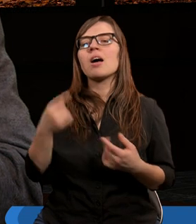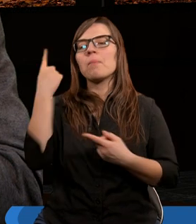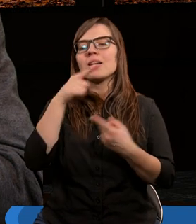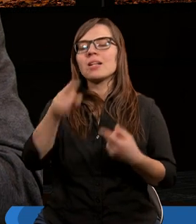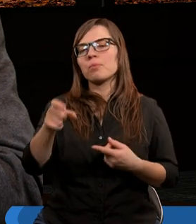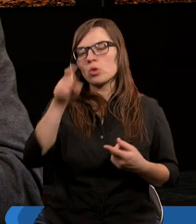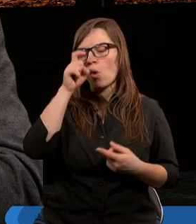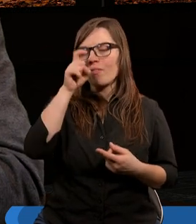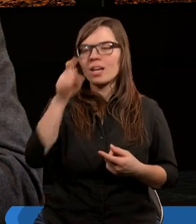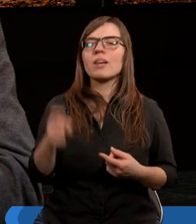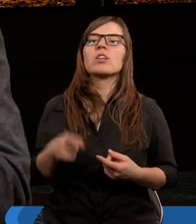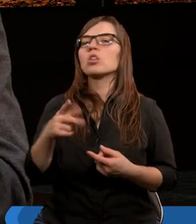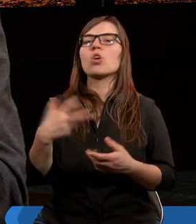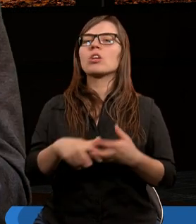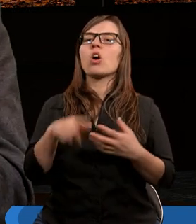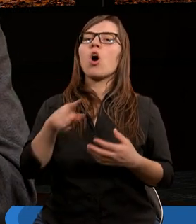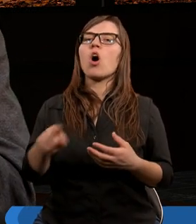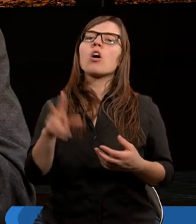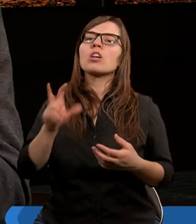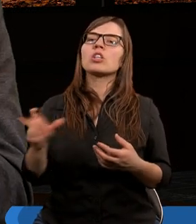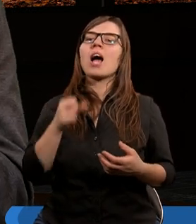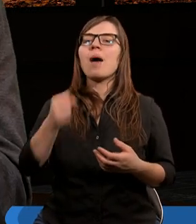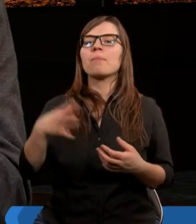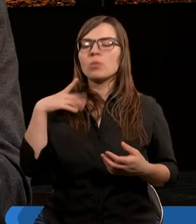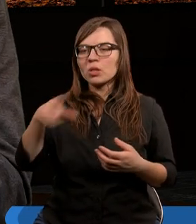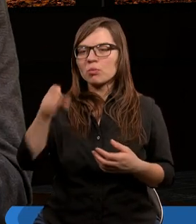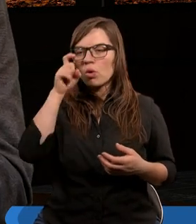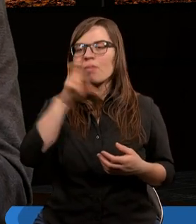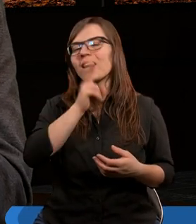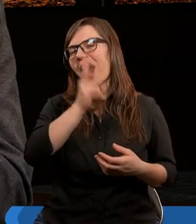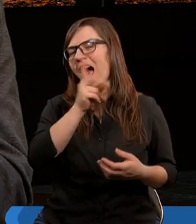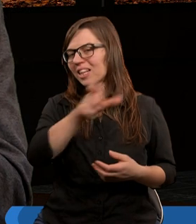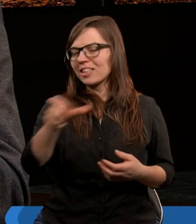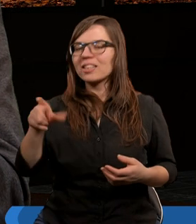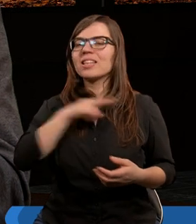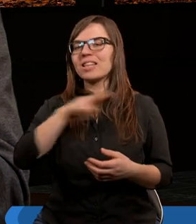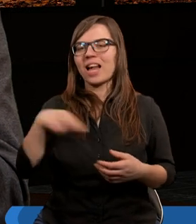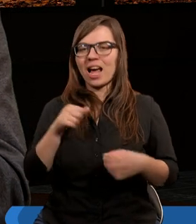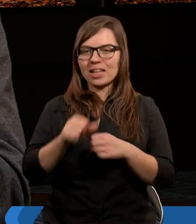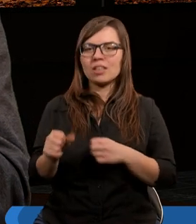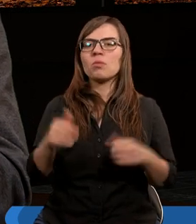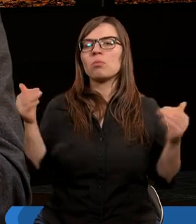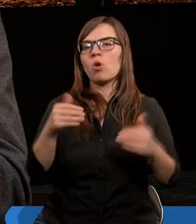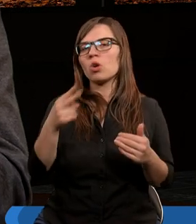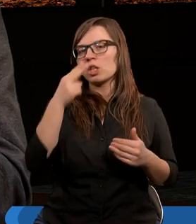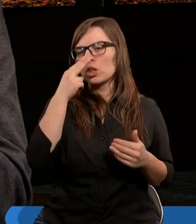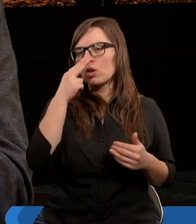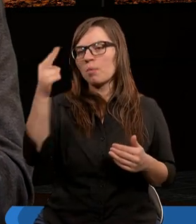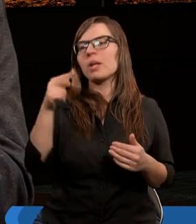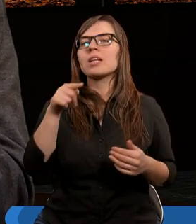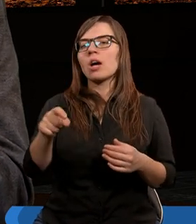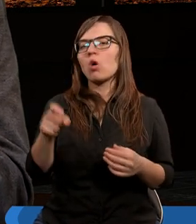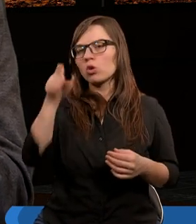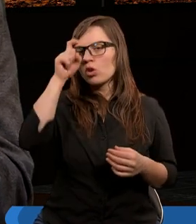myślę, że tym człowiekiem, to nie chodzi o to, czy to apostoł Paweł był tym człowiekiem. każdy z nas. Każdy z nas może zobaczyć